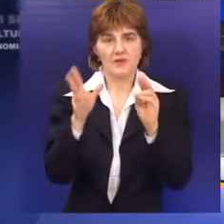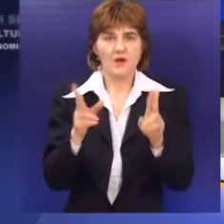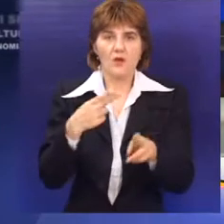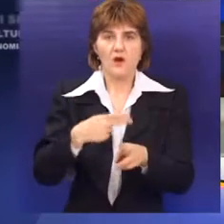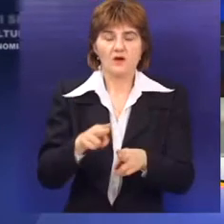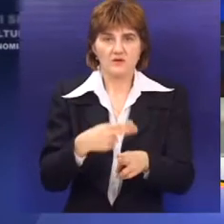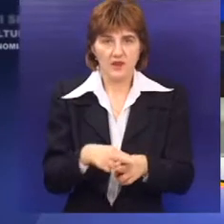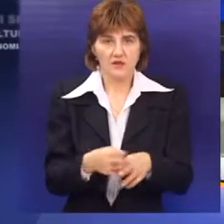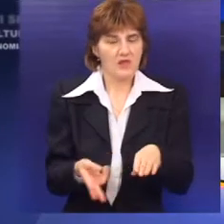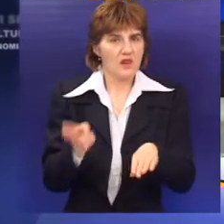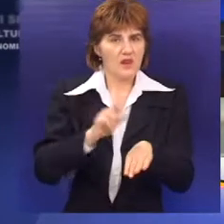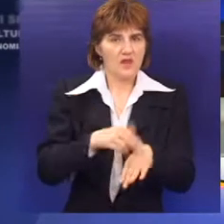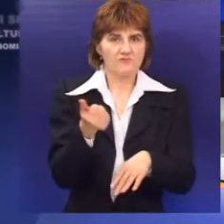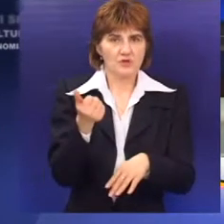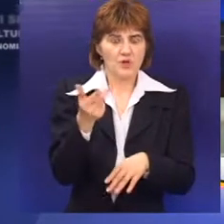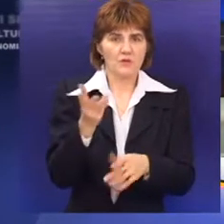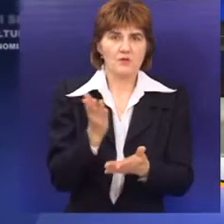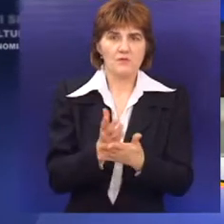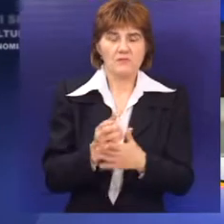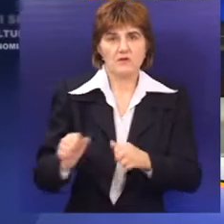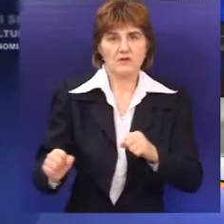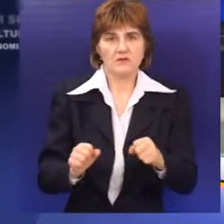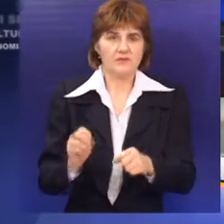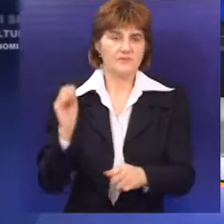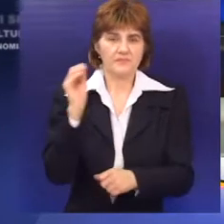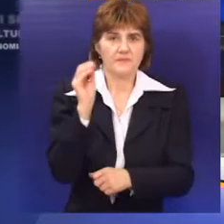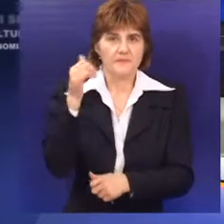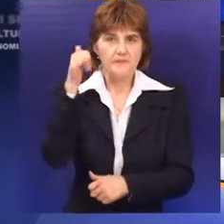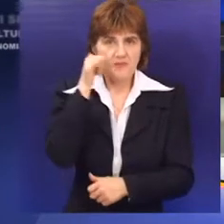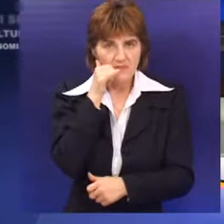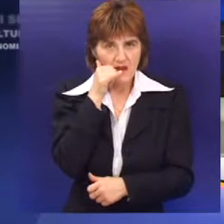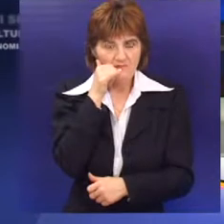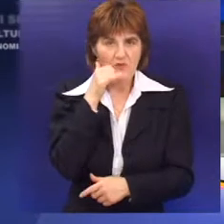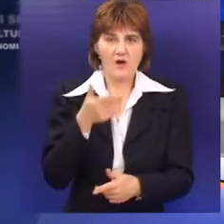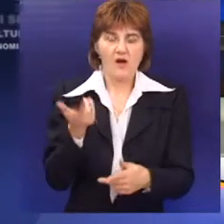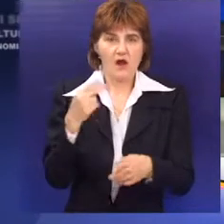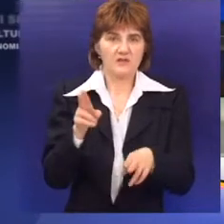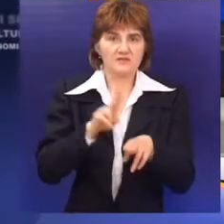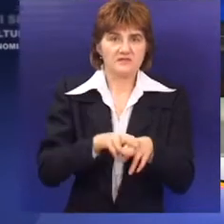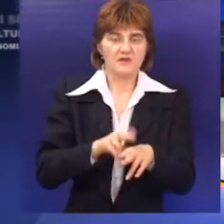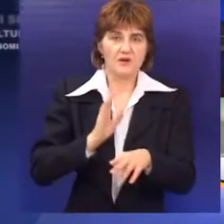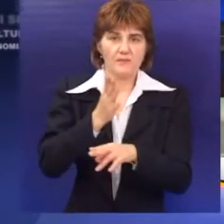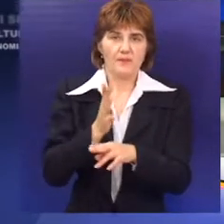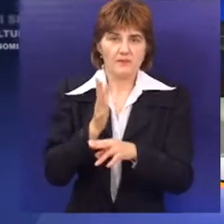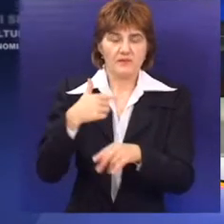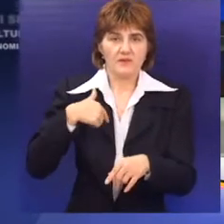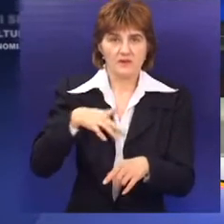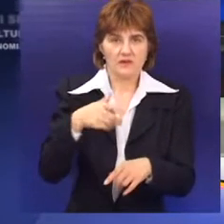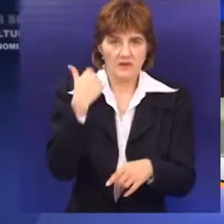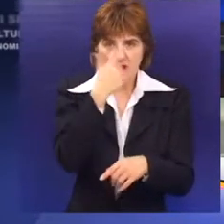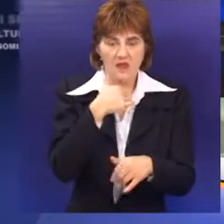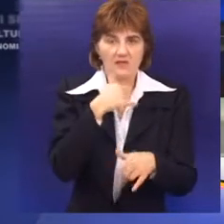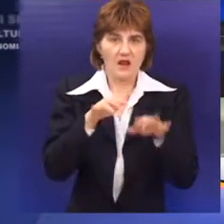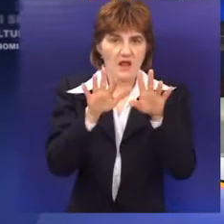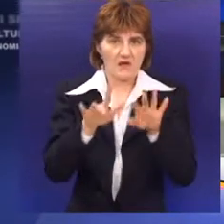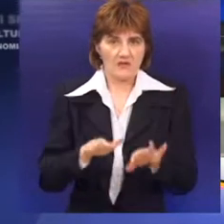na rešavanje. Najveći broj slučajeva prijavljen je direktnom komunikacijom, telefonom, dok je svaki peti problem prijavljen putem